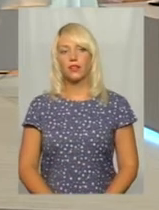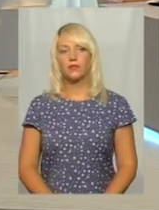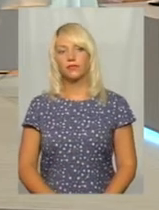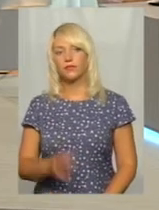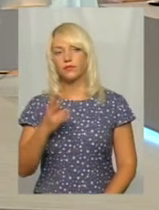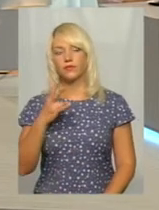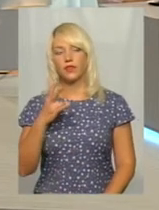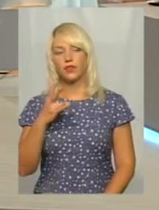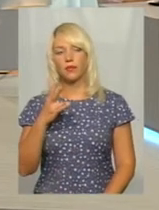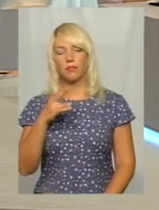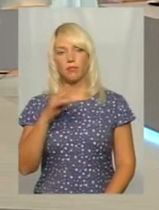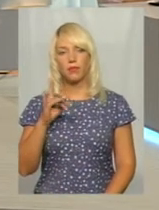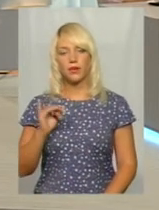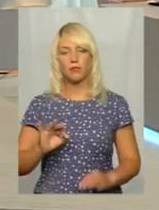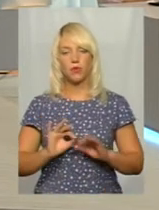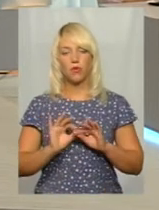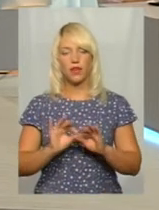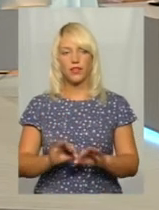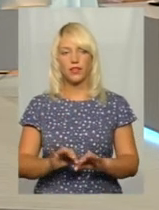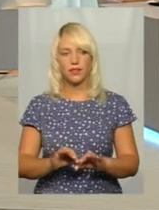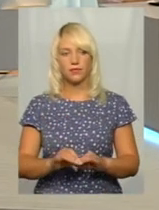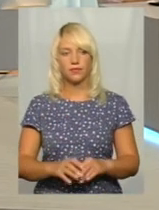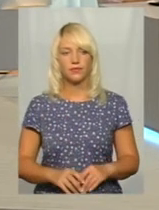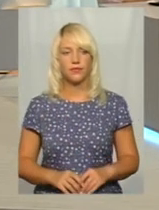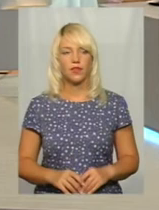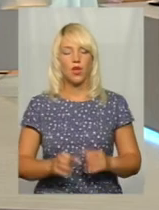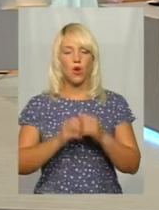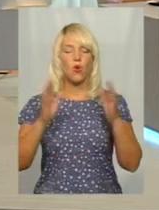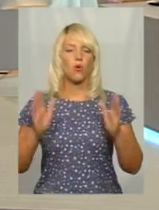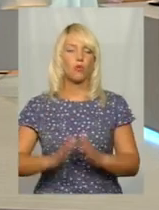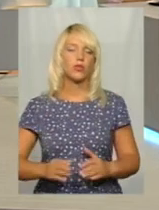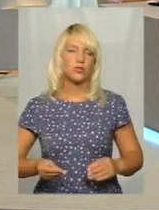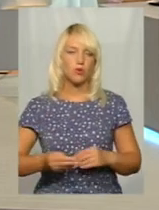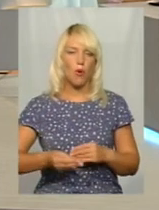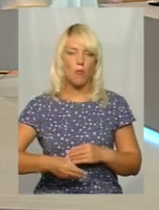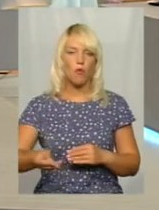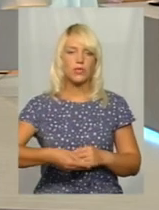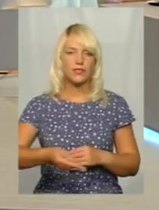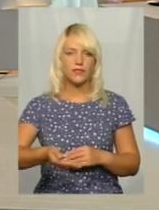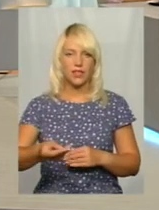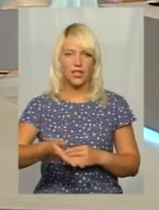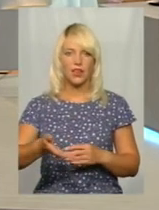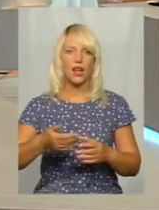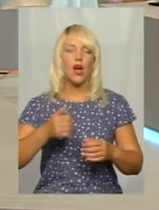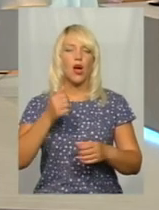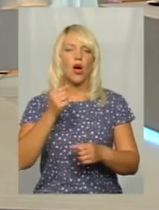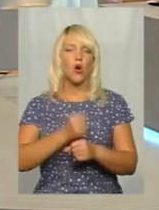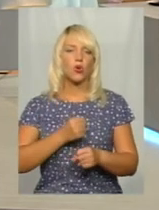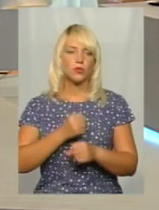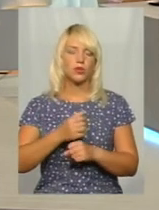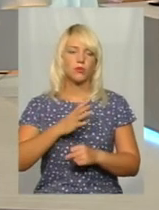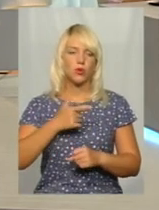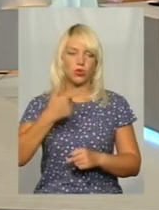При проведенні комплексу посівних робіт, на гектар було